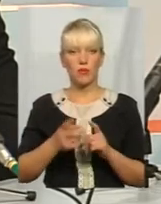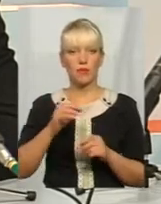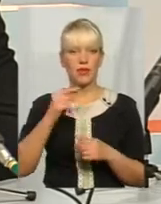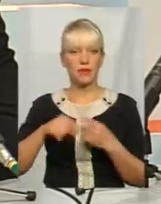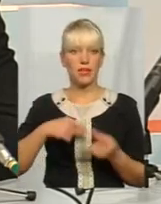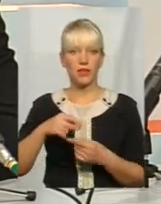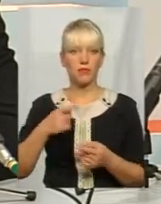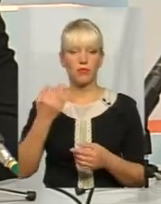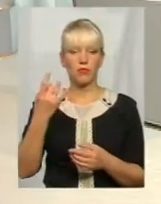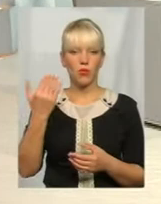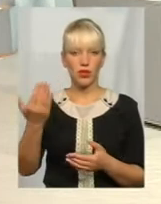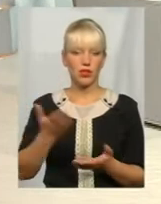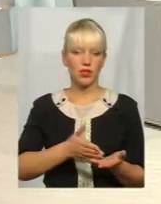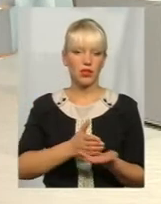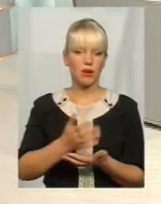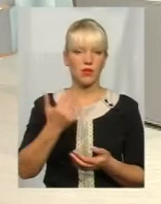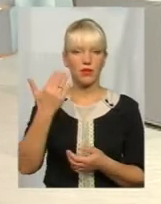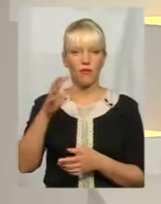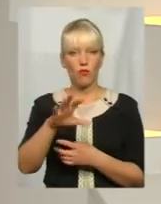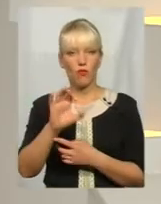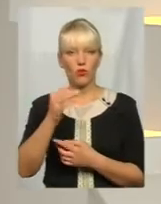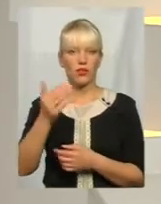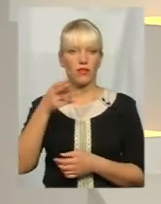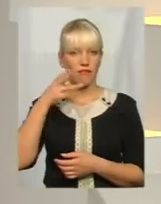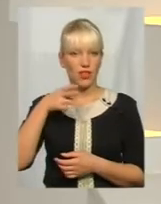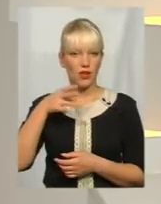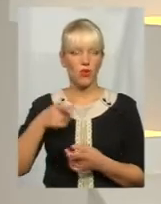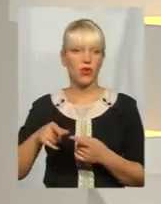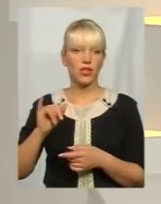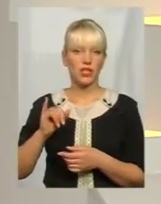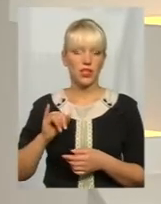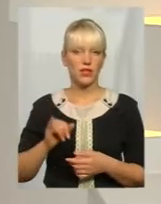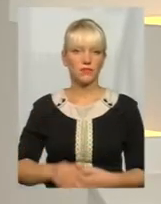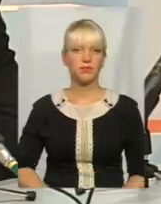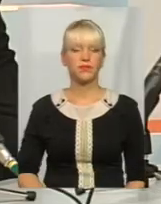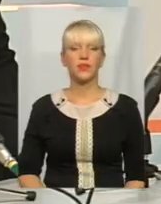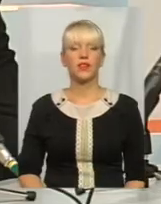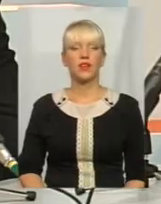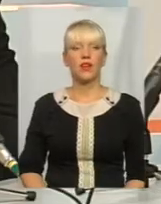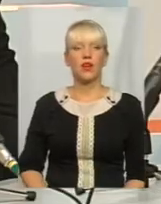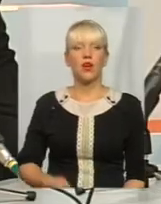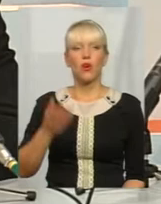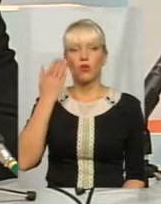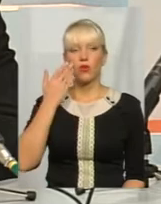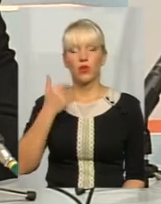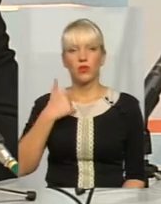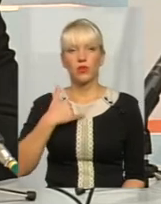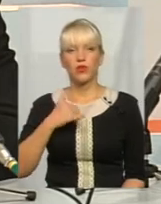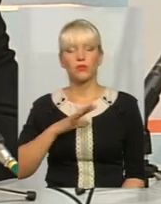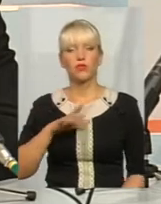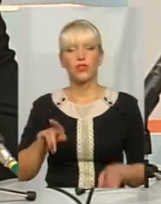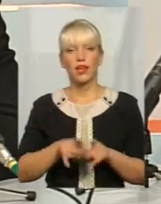напрямки, з їхнім фото, відео і так далі. Ну, до речі, коли у нас був такий напрямок